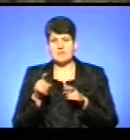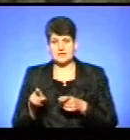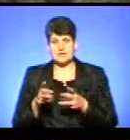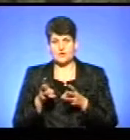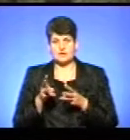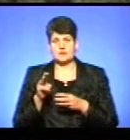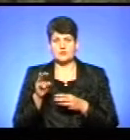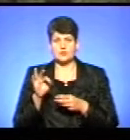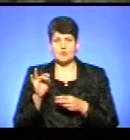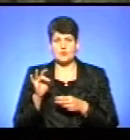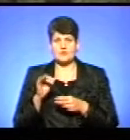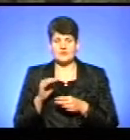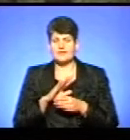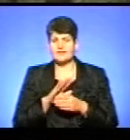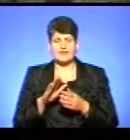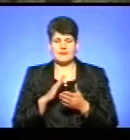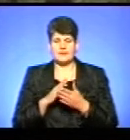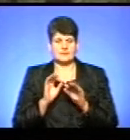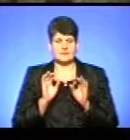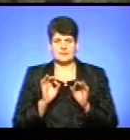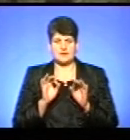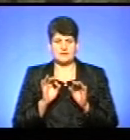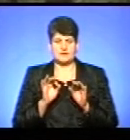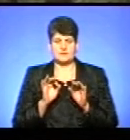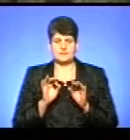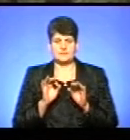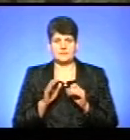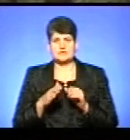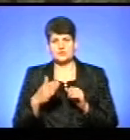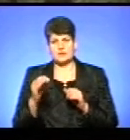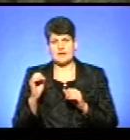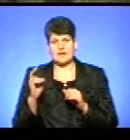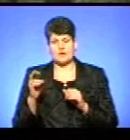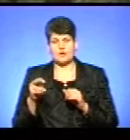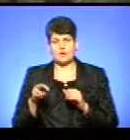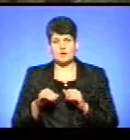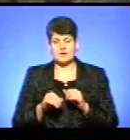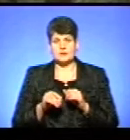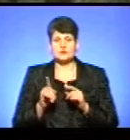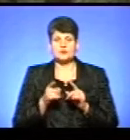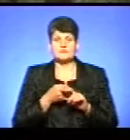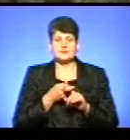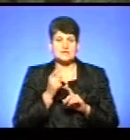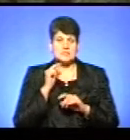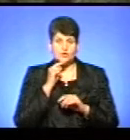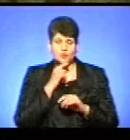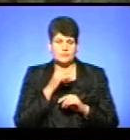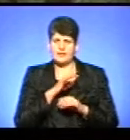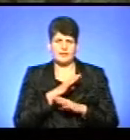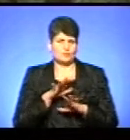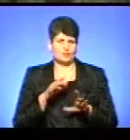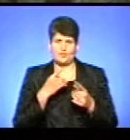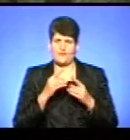не є обґрунтованим з точки зору екології. Ну, стосовно економіки я не буду